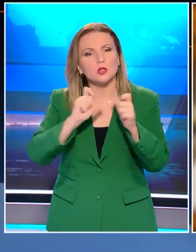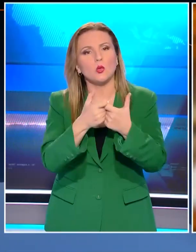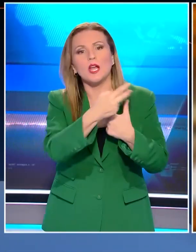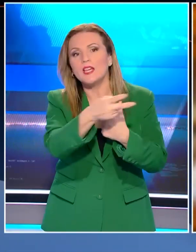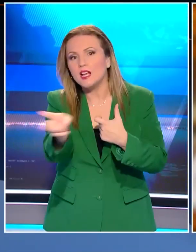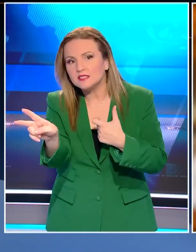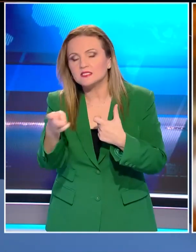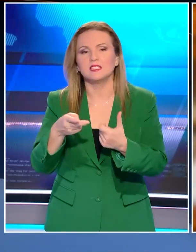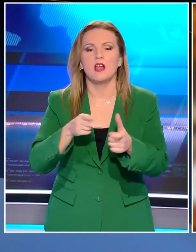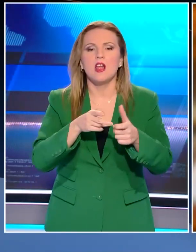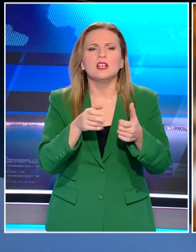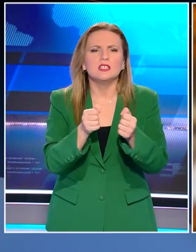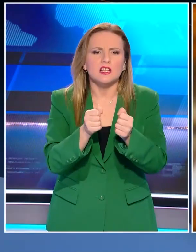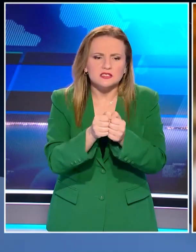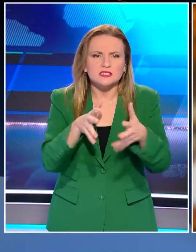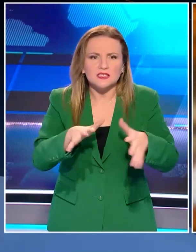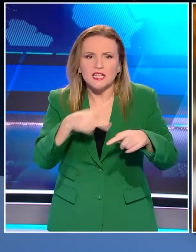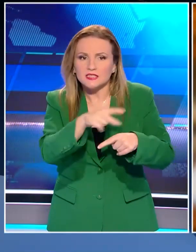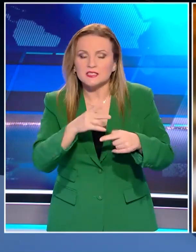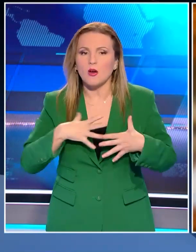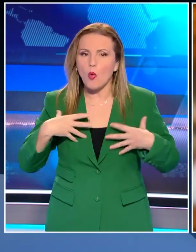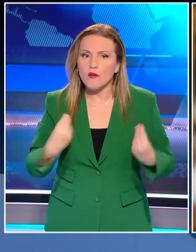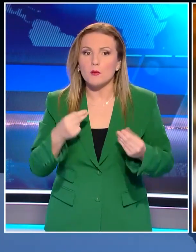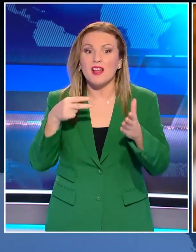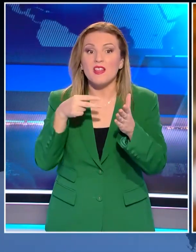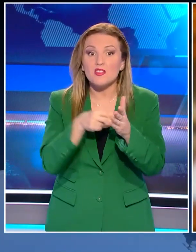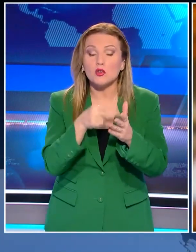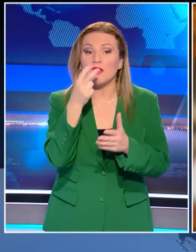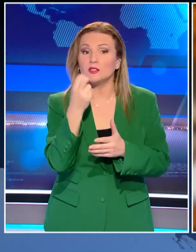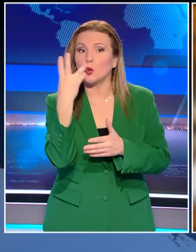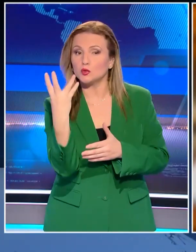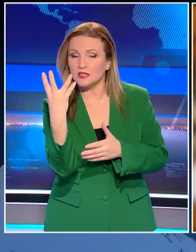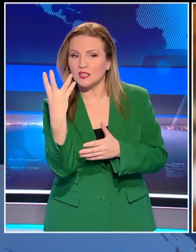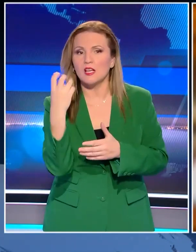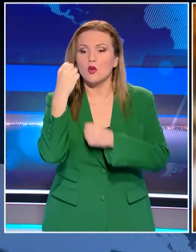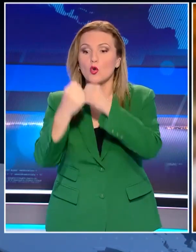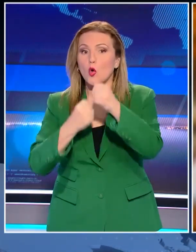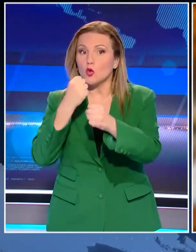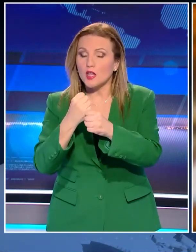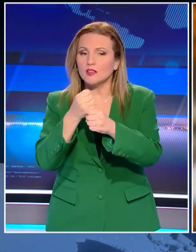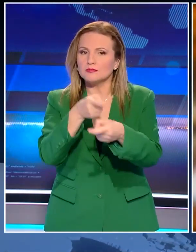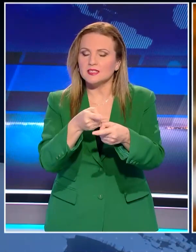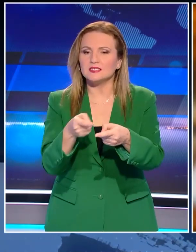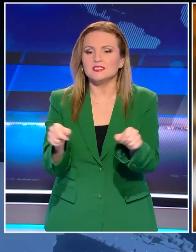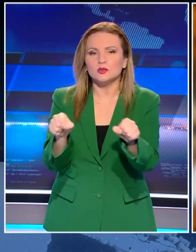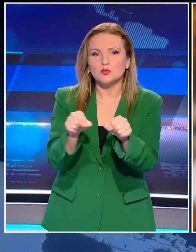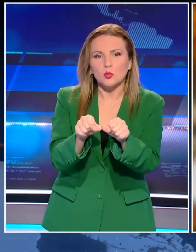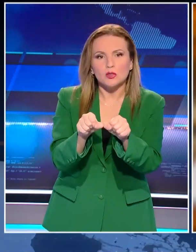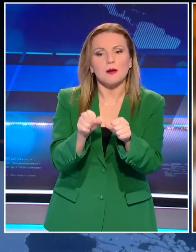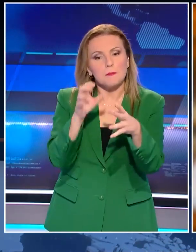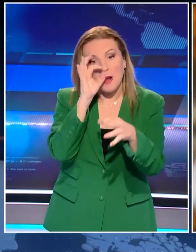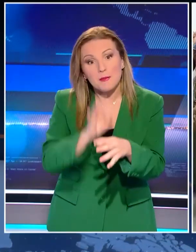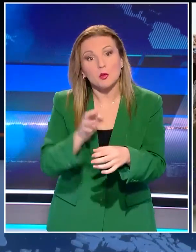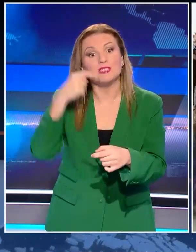οικογένειές σας, στους ανθρώπους σας, εύχομαι ολόψυχα το 2024 να είναι η χρονιά που θα σας φέρει πιο κοντά στο όνειρά σας.